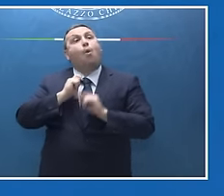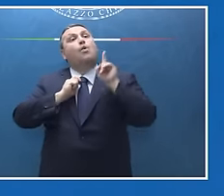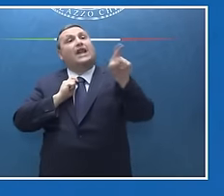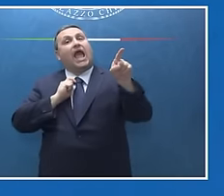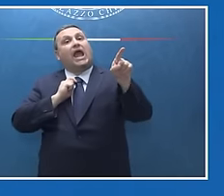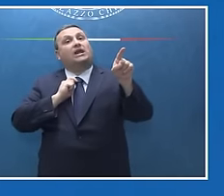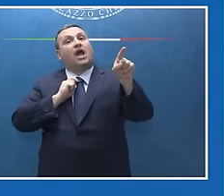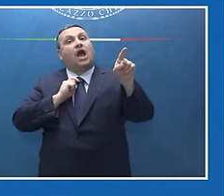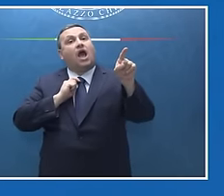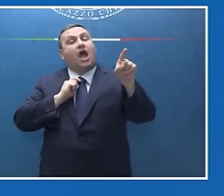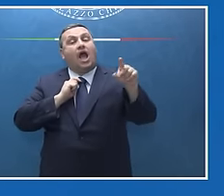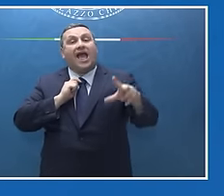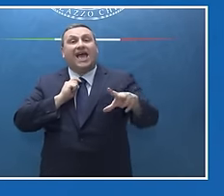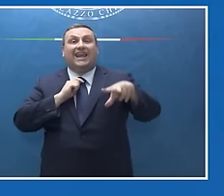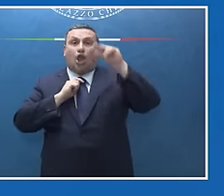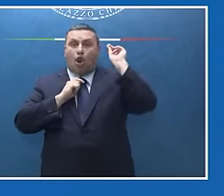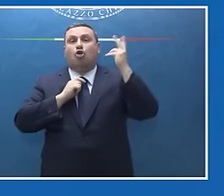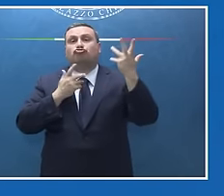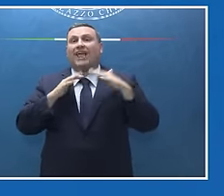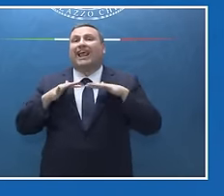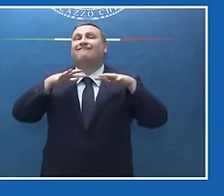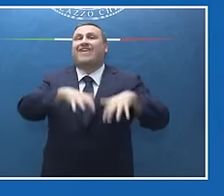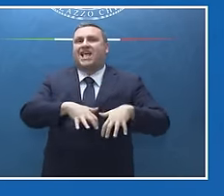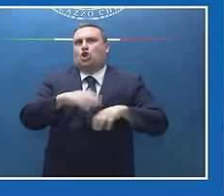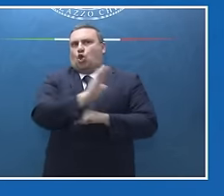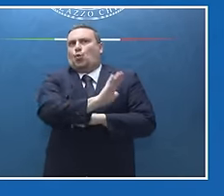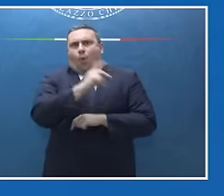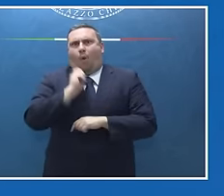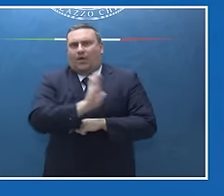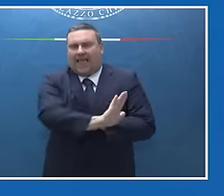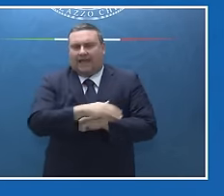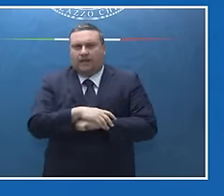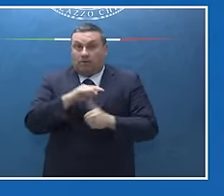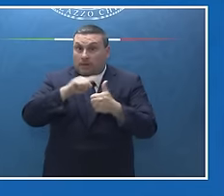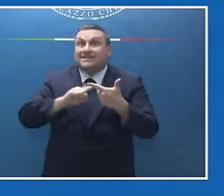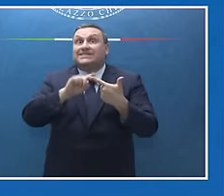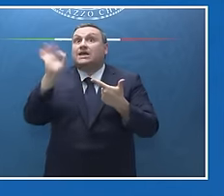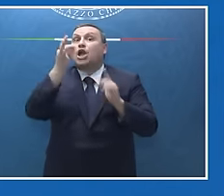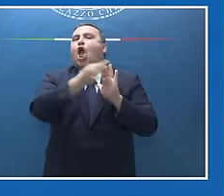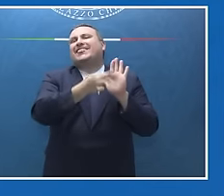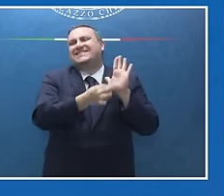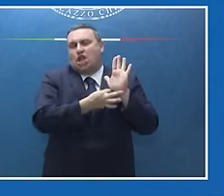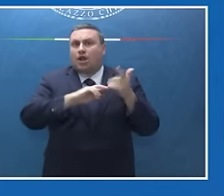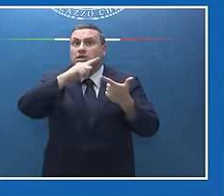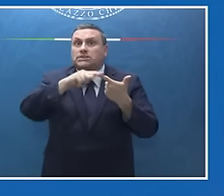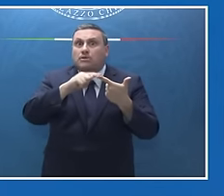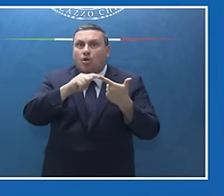dell'Ucraina e, ancora di più, se c'è delle parti di